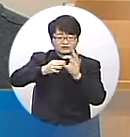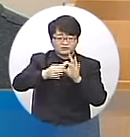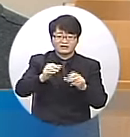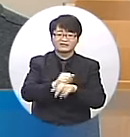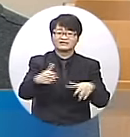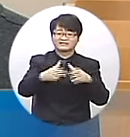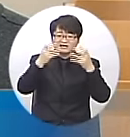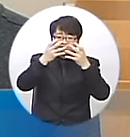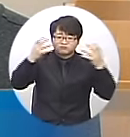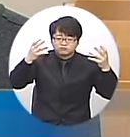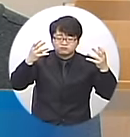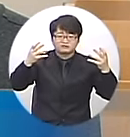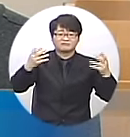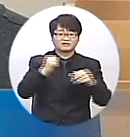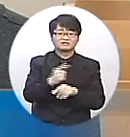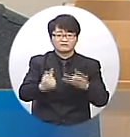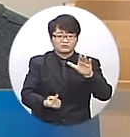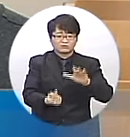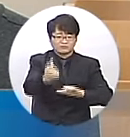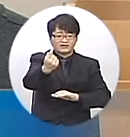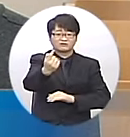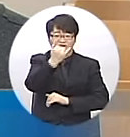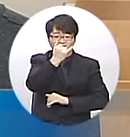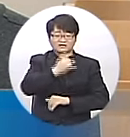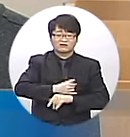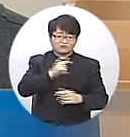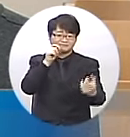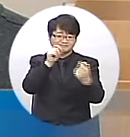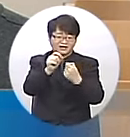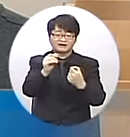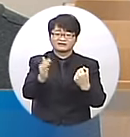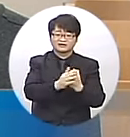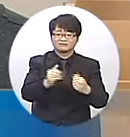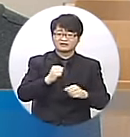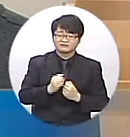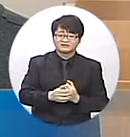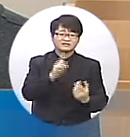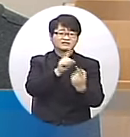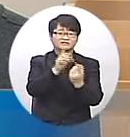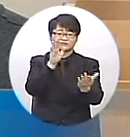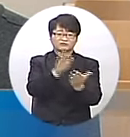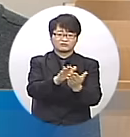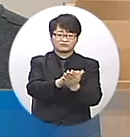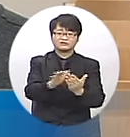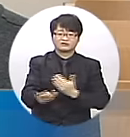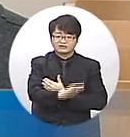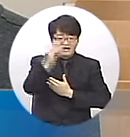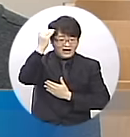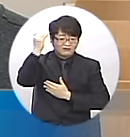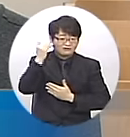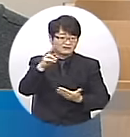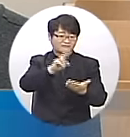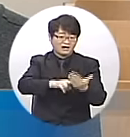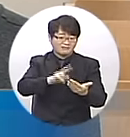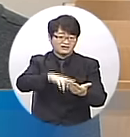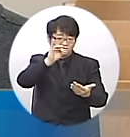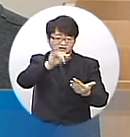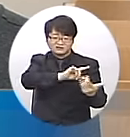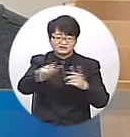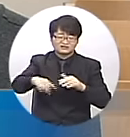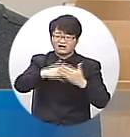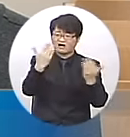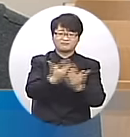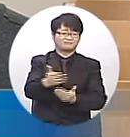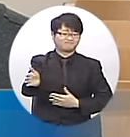장애인 비만율이 점점 높아지고 있다고 접했기 때문에 실제로 저희 국내에서 판매되고 있는 것들이